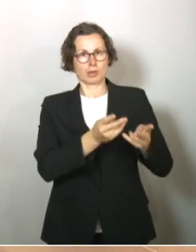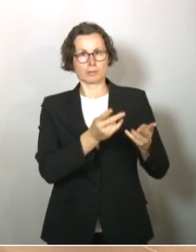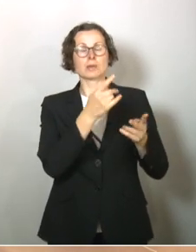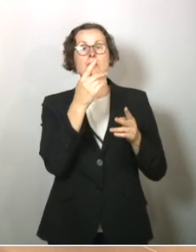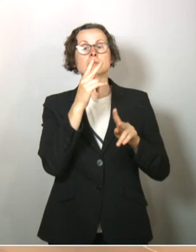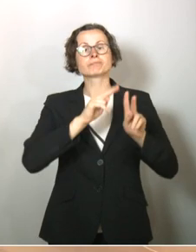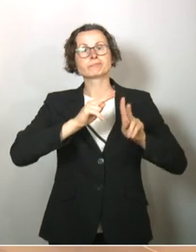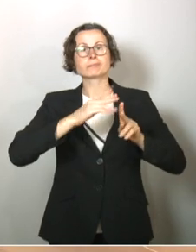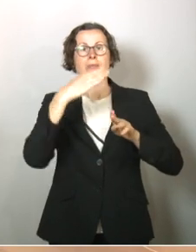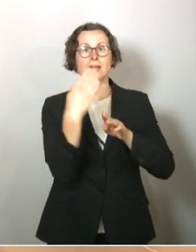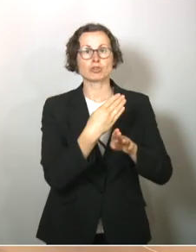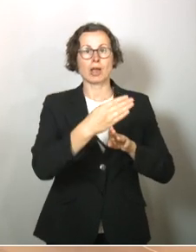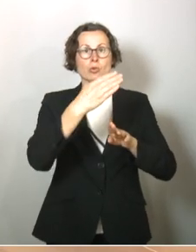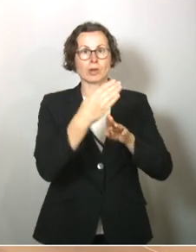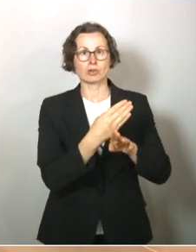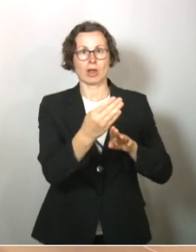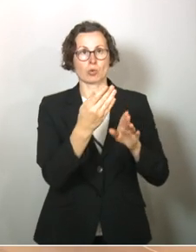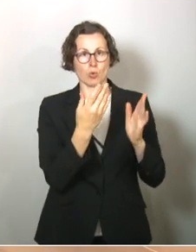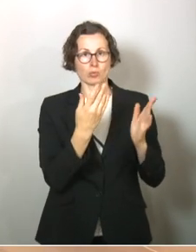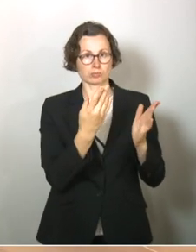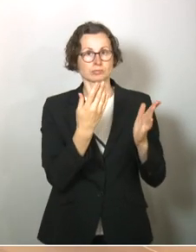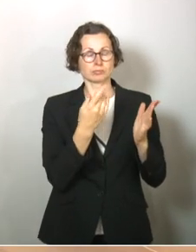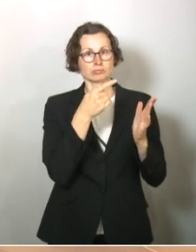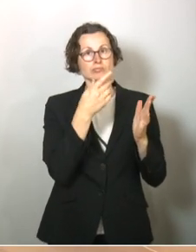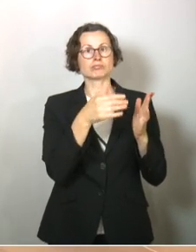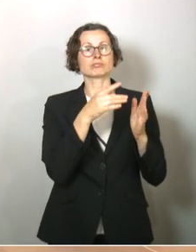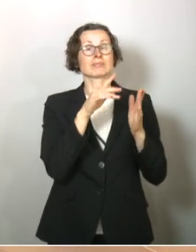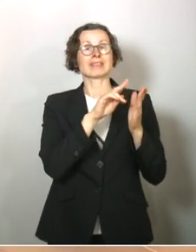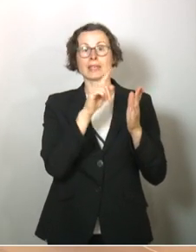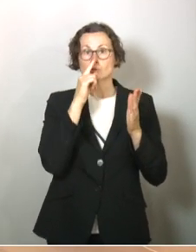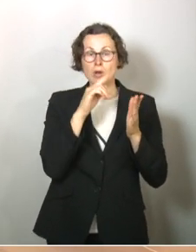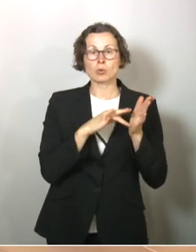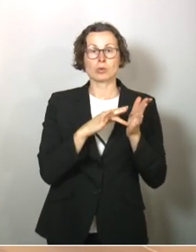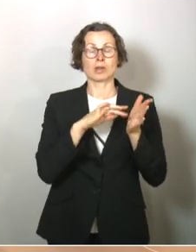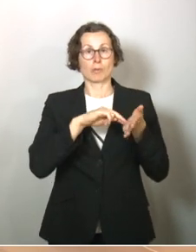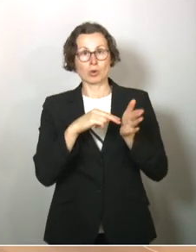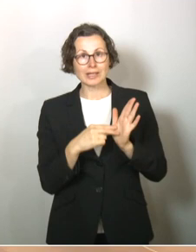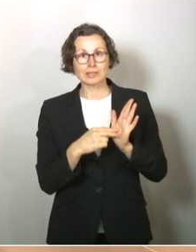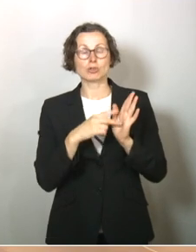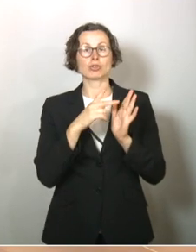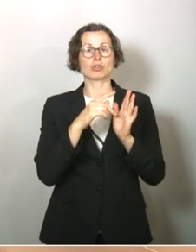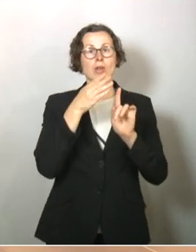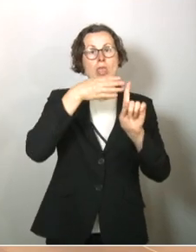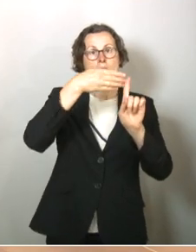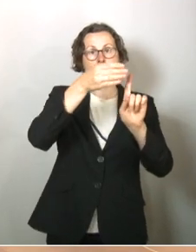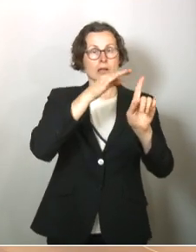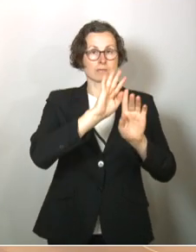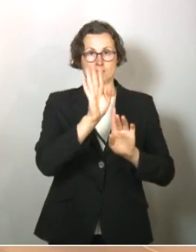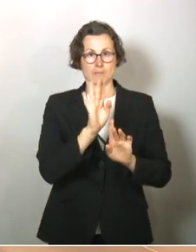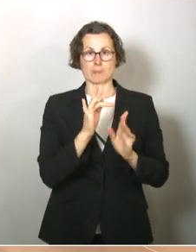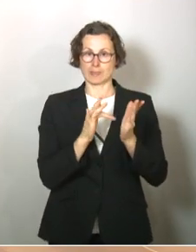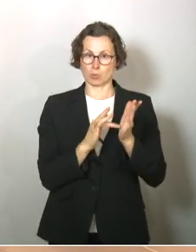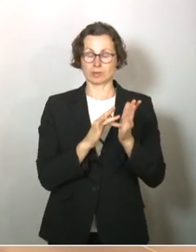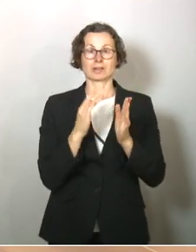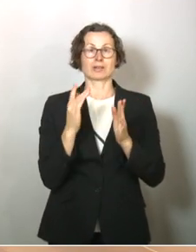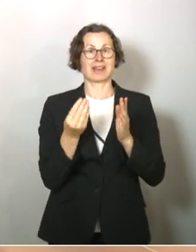dass Entscheidungen nicht getroffen worden sind aus politischer Opportunität, sondern auf der Basis von